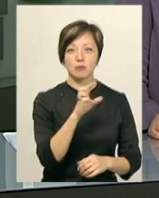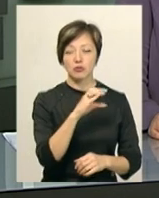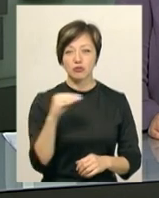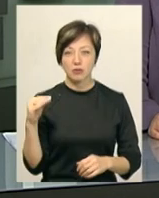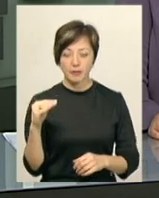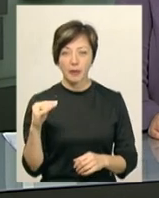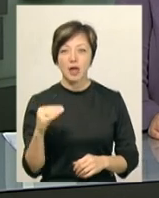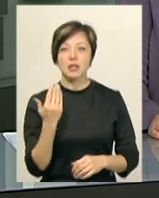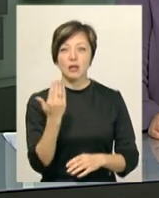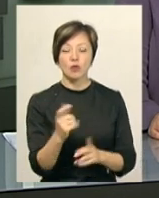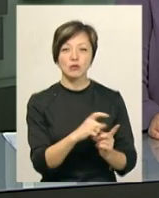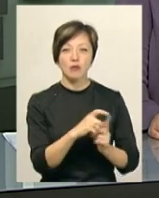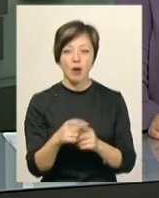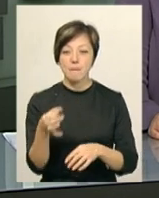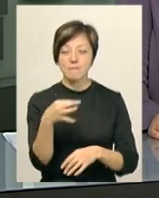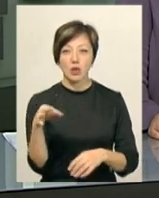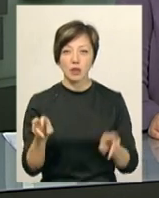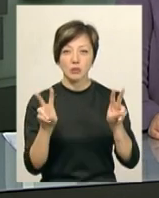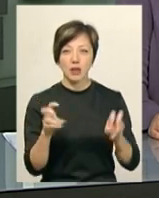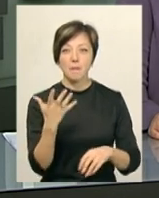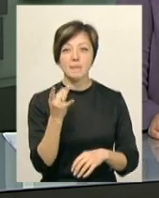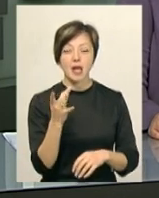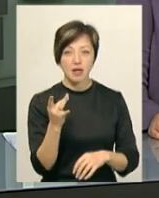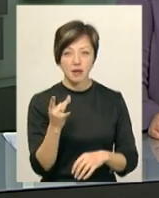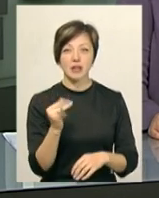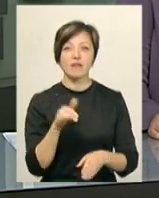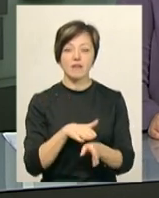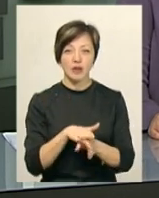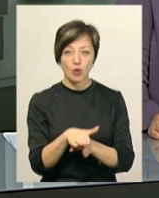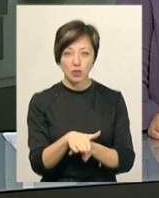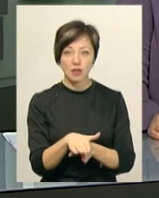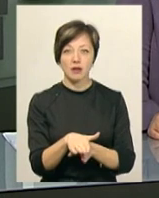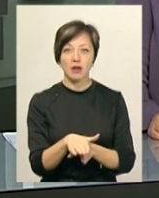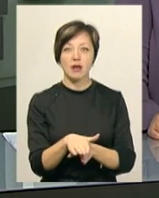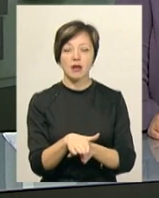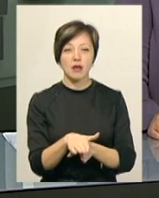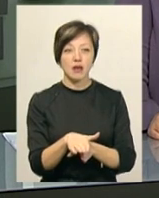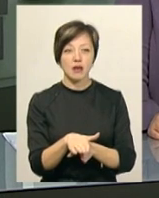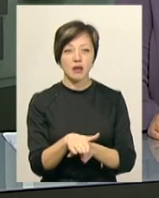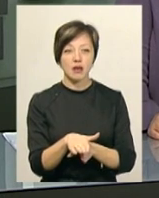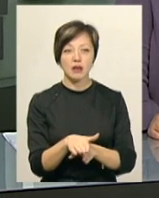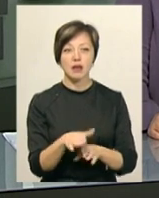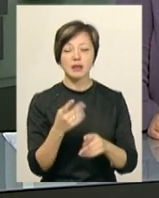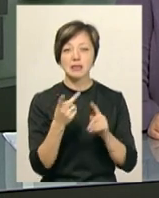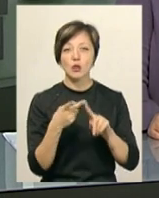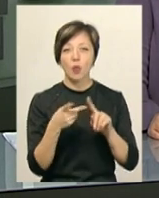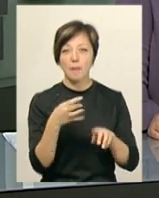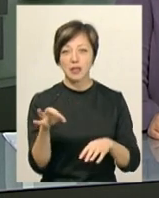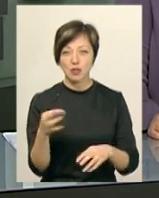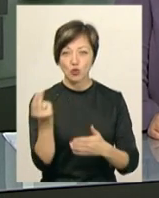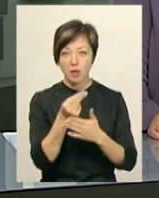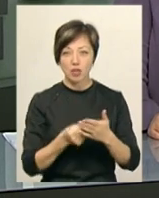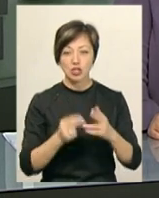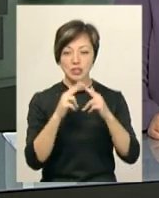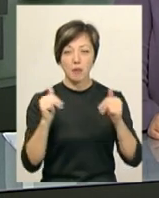Погорілець. За його словами, монета номіналом 5 гривень та виконана у Нейзельбері. Це друга монета із зображенням замків